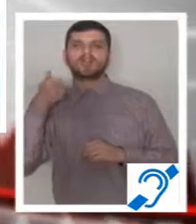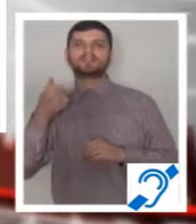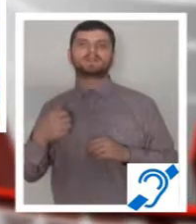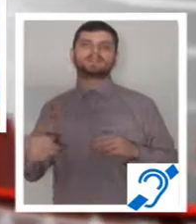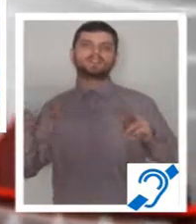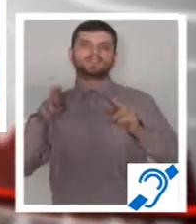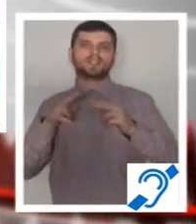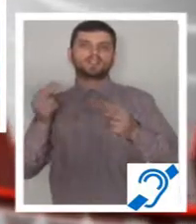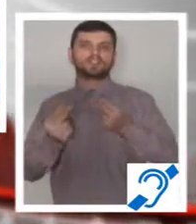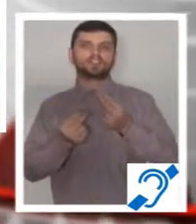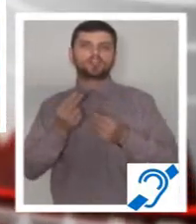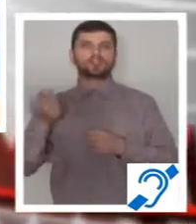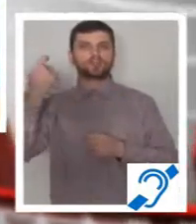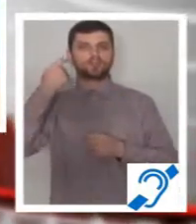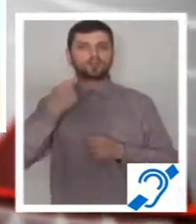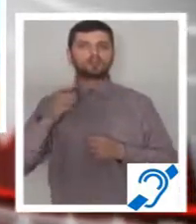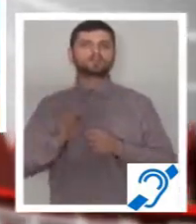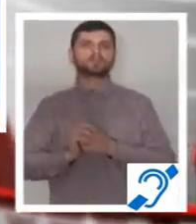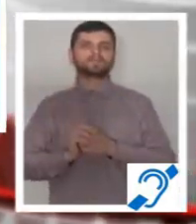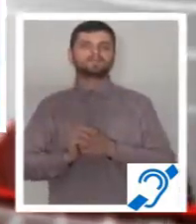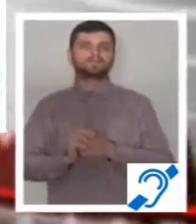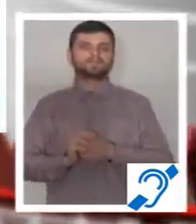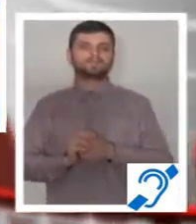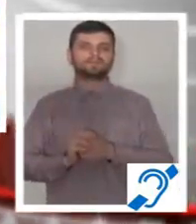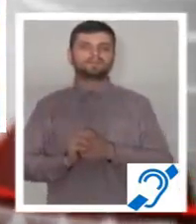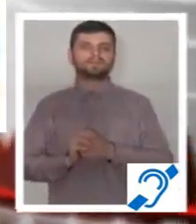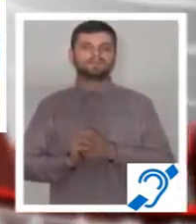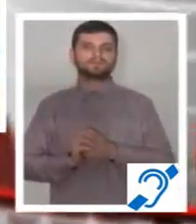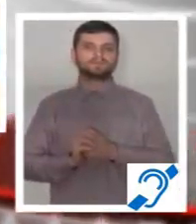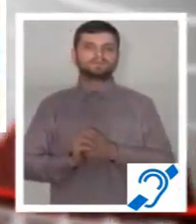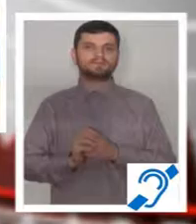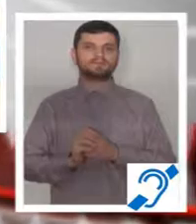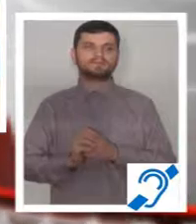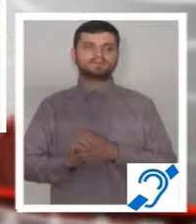pe 9 ianuarie la Cluj. Iată și tabloul complet al sferturilor de finală.